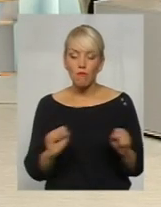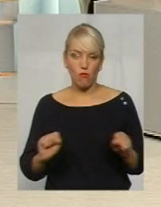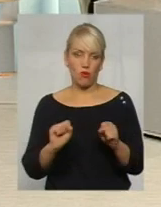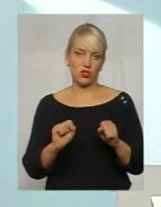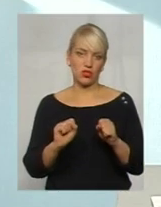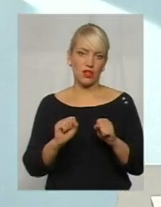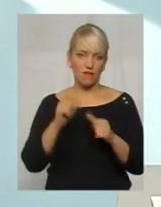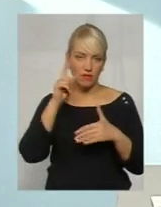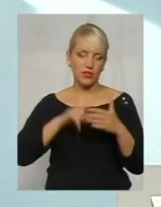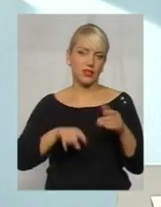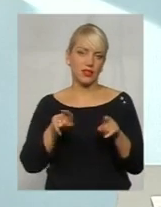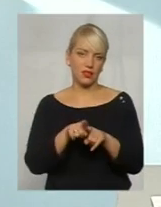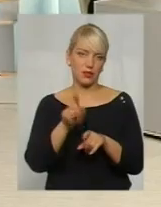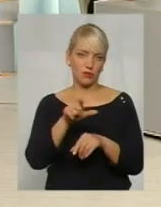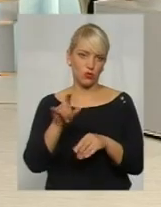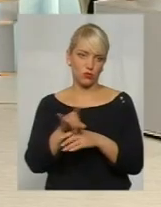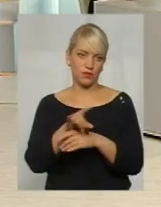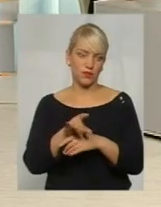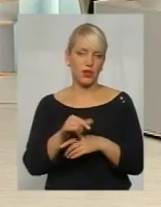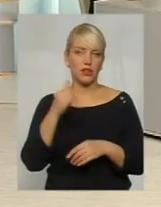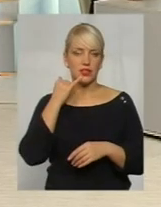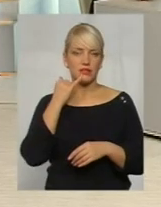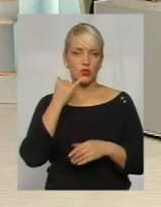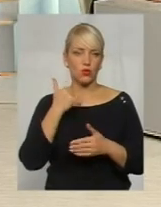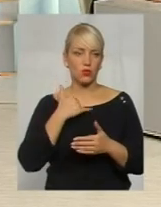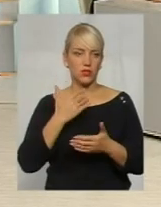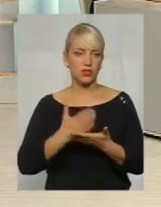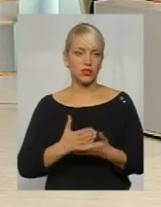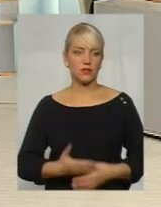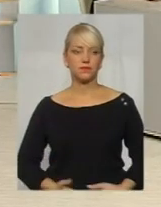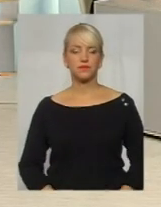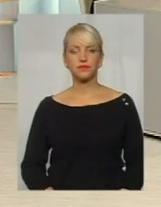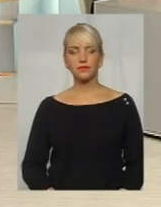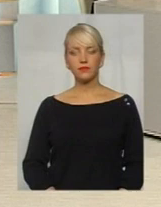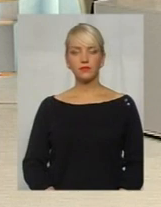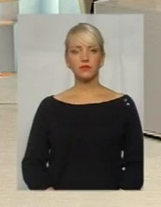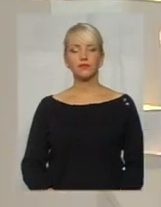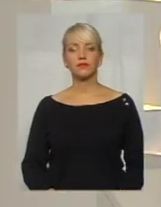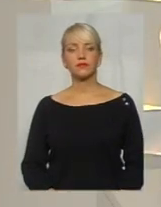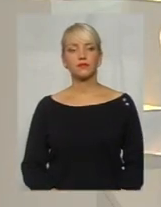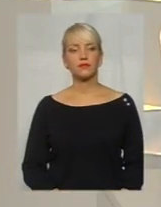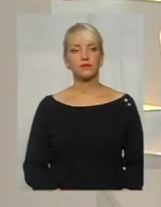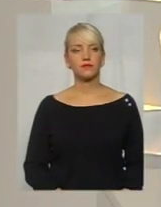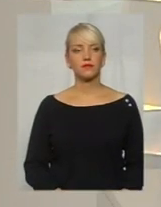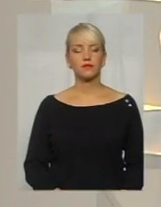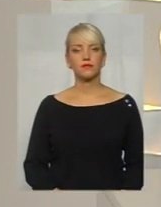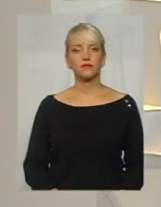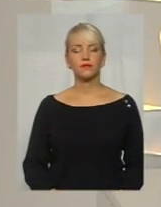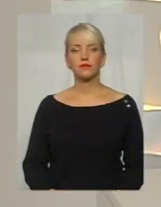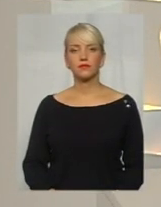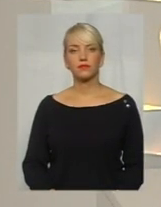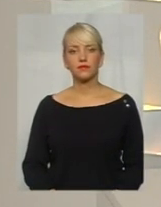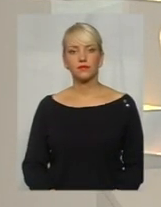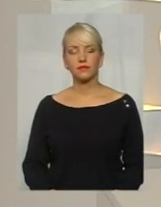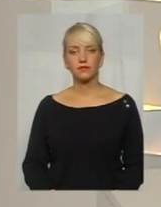поводу у шахраїв. Дякую, пане Валерію, в нас є глядач на телефонному зв'язку, давайте послухаємо його питання. Добрий